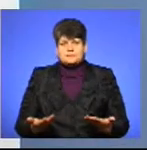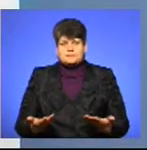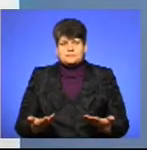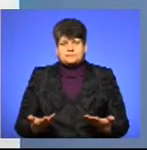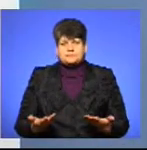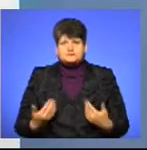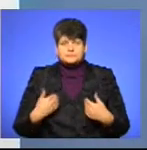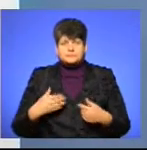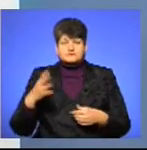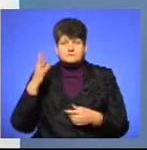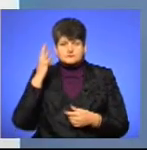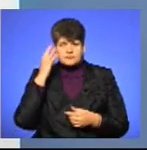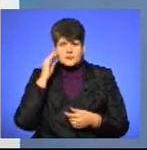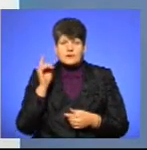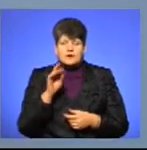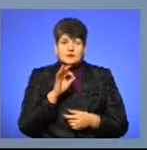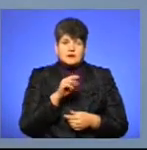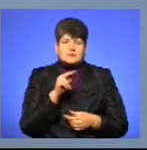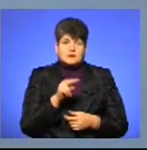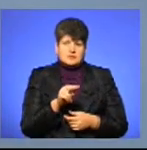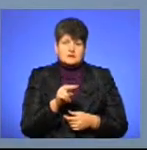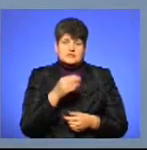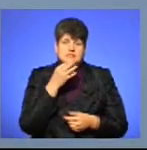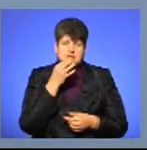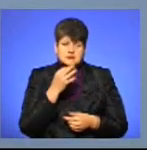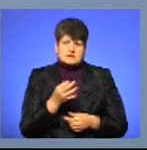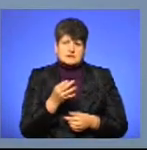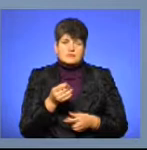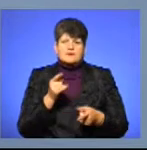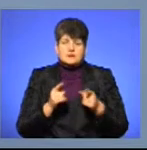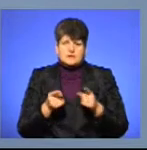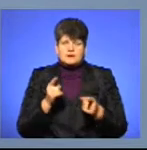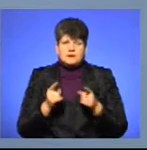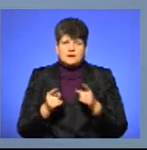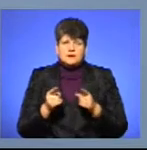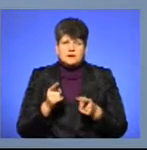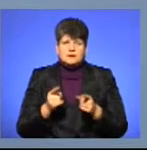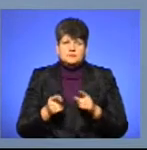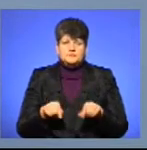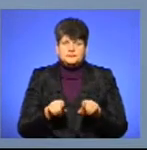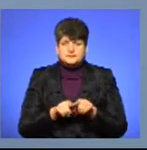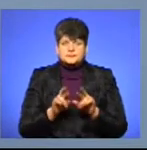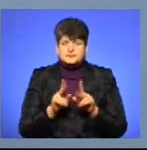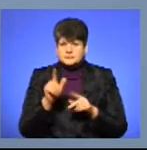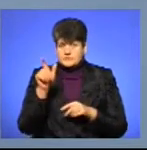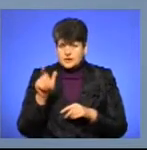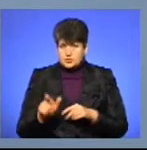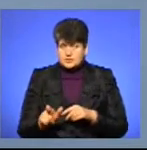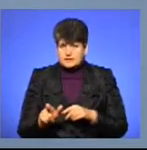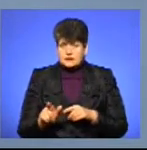Я вважаю, що Олег Павлович сказав в дійсності, так як людина, яка